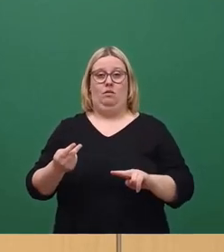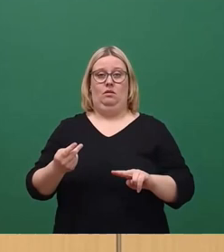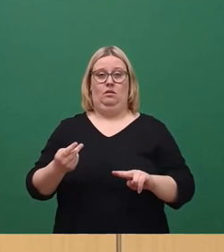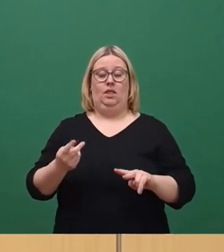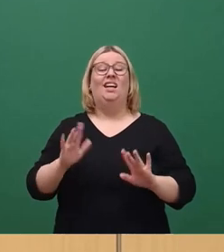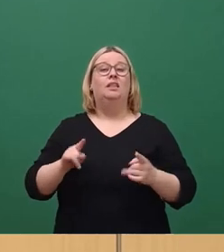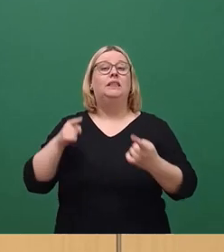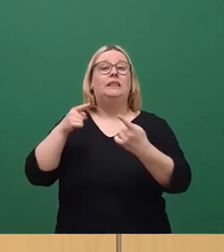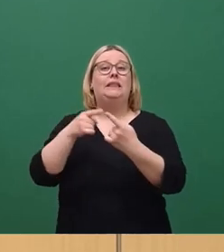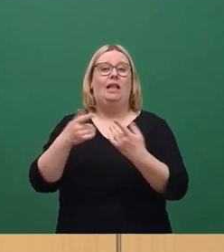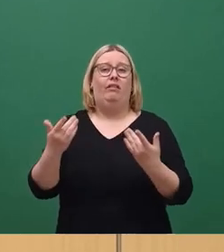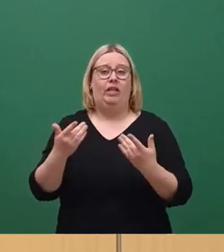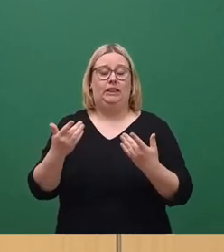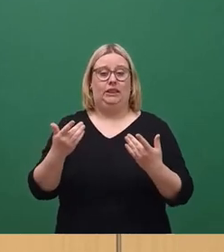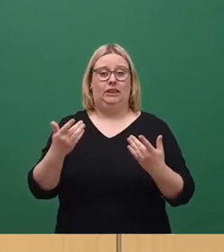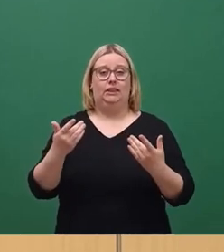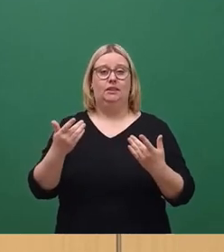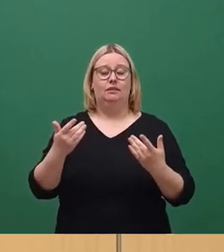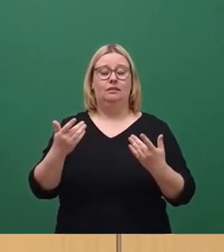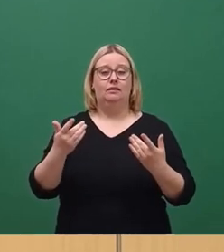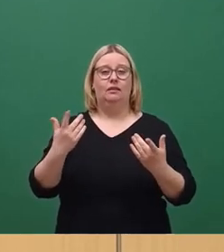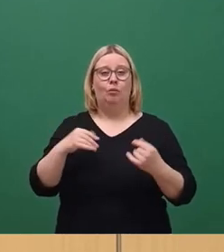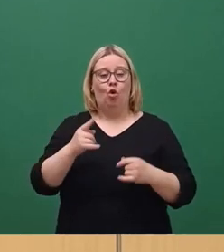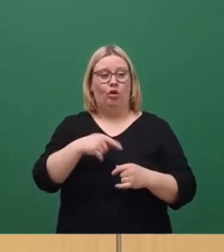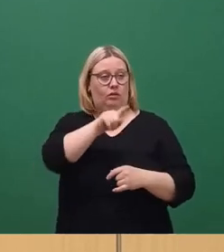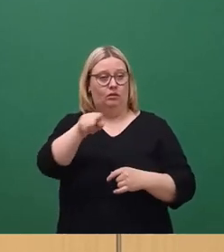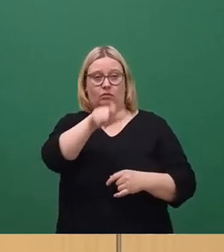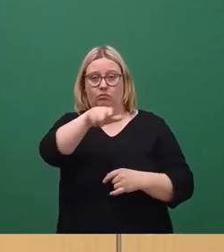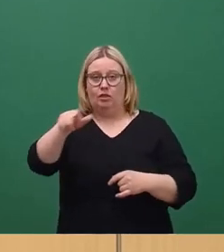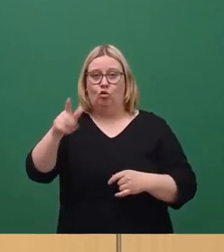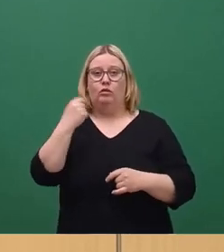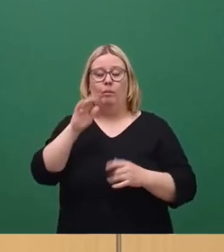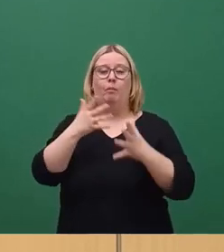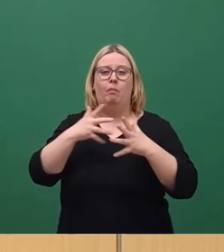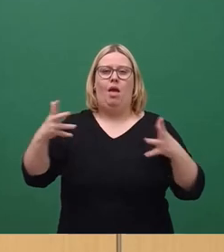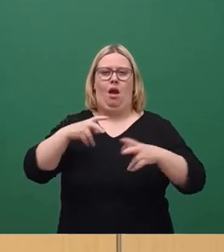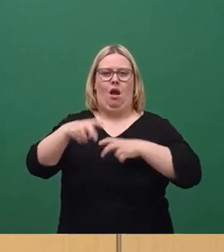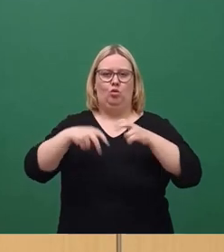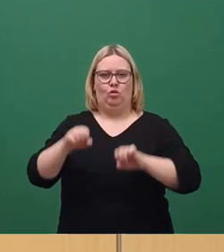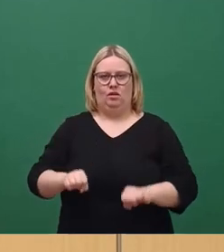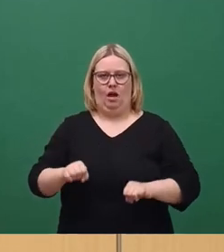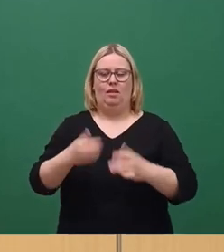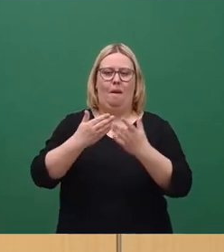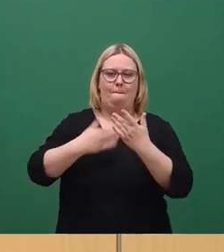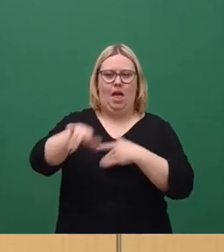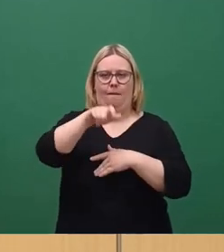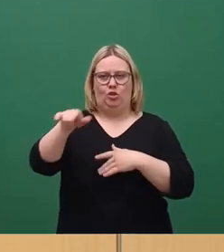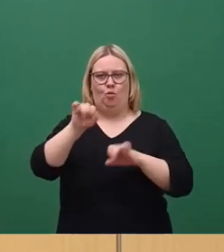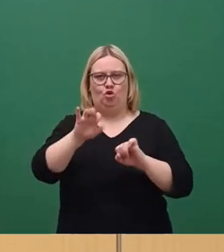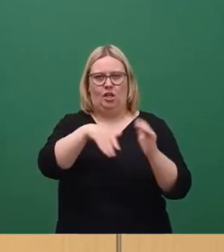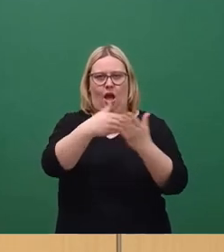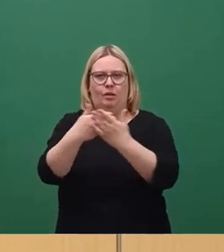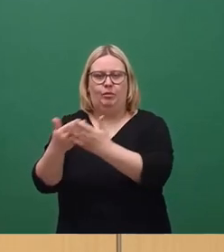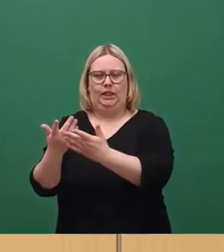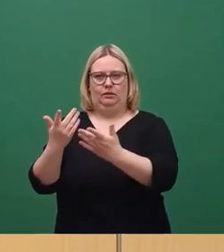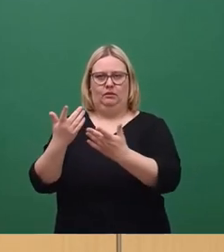ist unter anderem, den Nutzerinnenkreis zu erweitern, mehr Menschen die Möglichkeit zu geben,